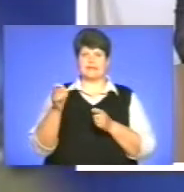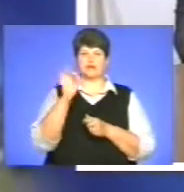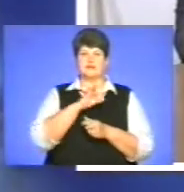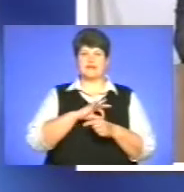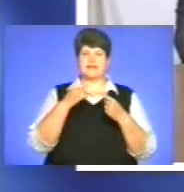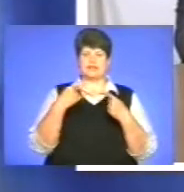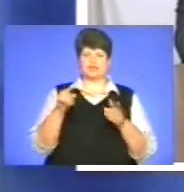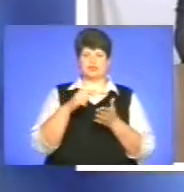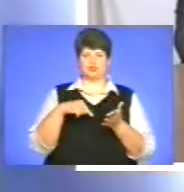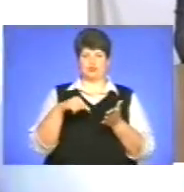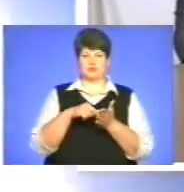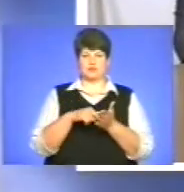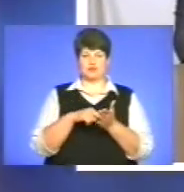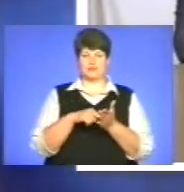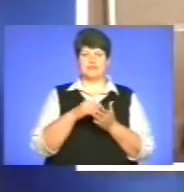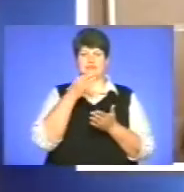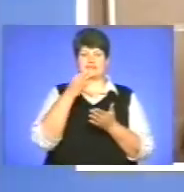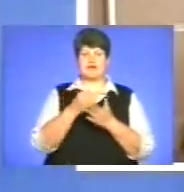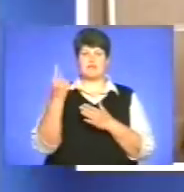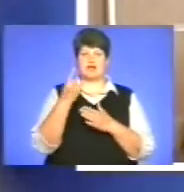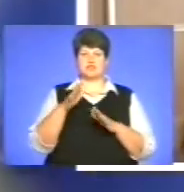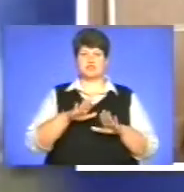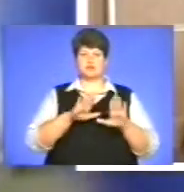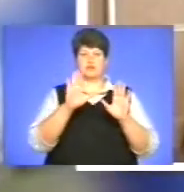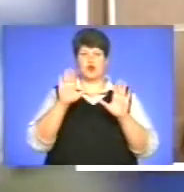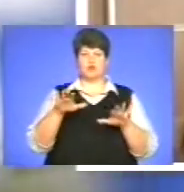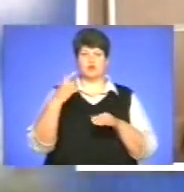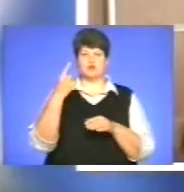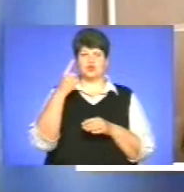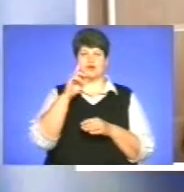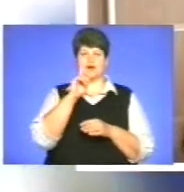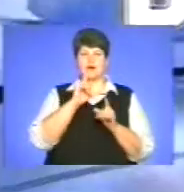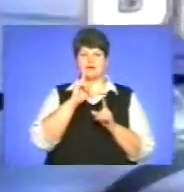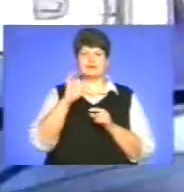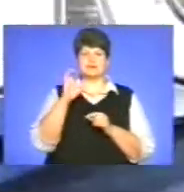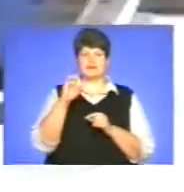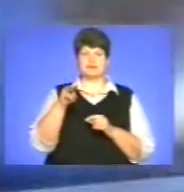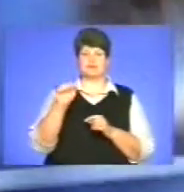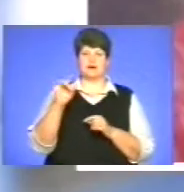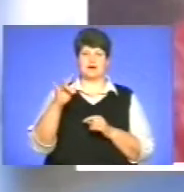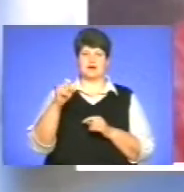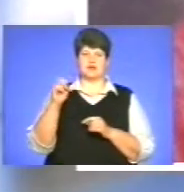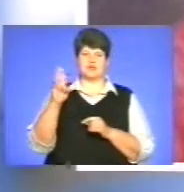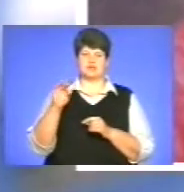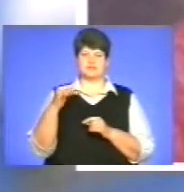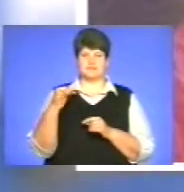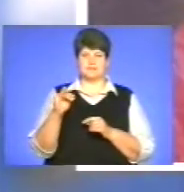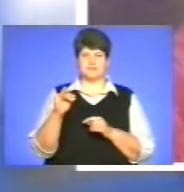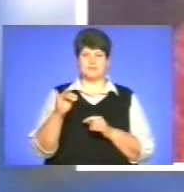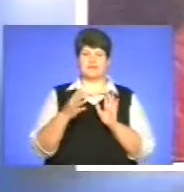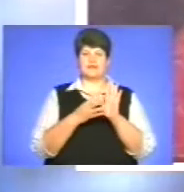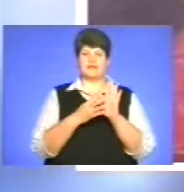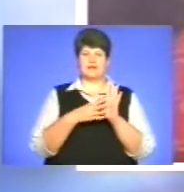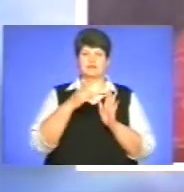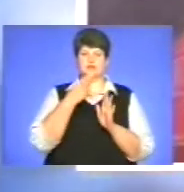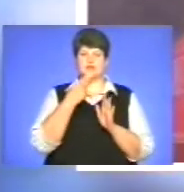іншому місту, заявив перший заступник голови обласної ради Сергій Терешевський. 9 червня